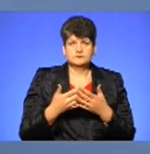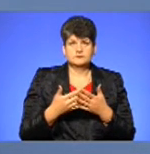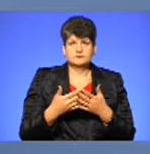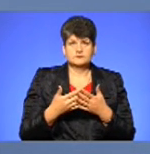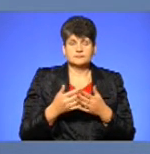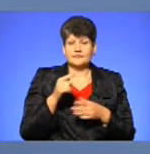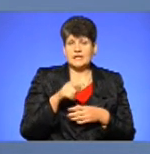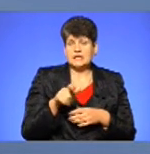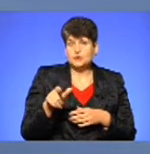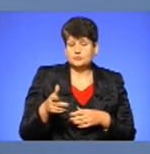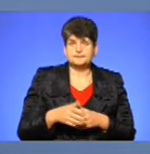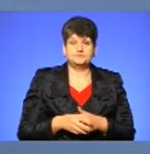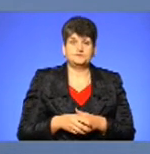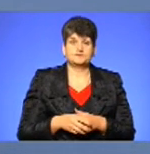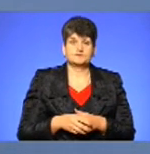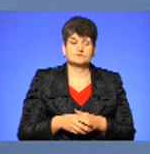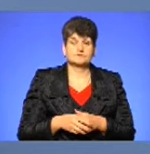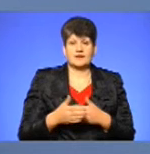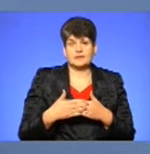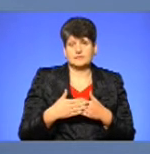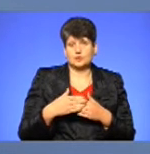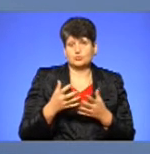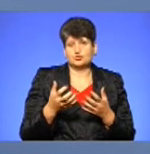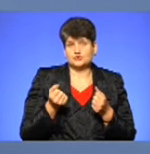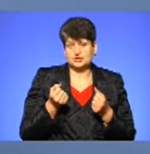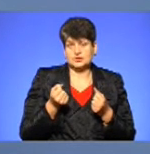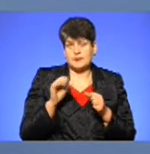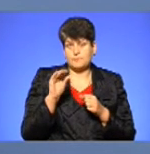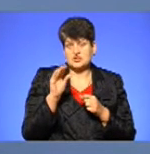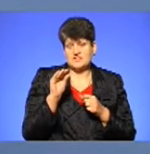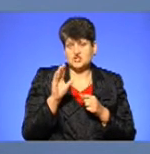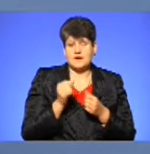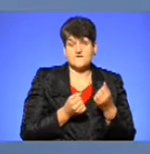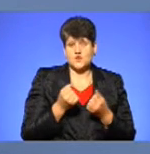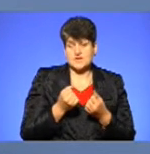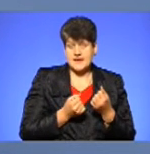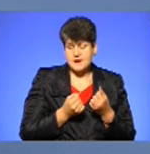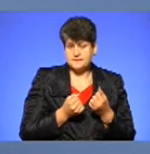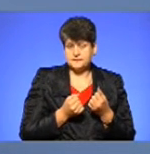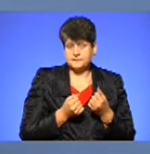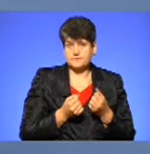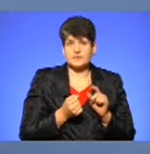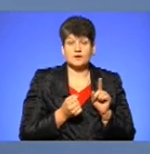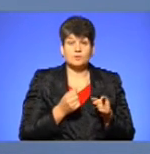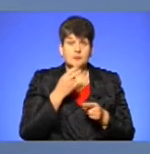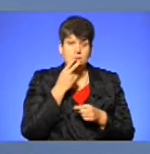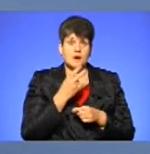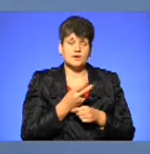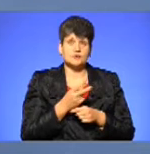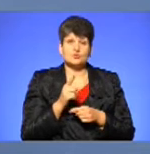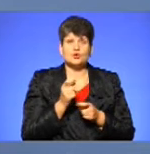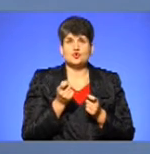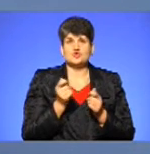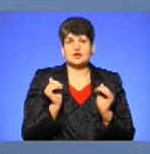ті люди, які щойно получили правил, ну, посвідчені водія, то ми бачимо, що трошки